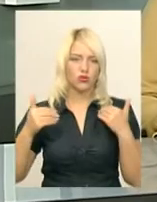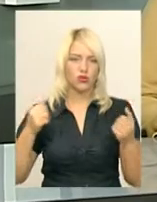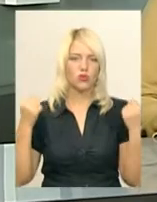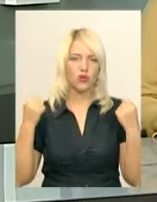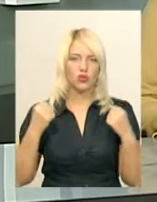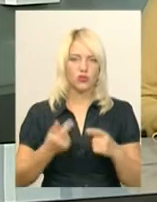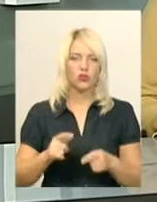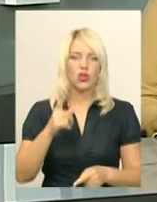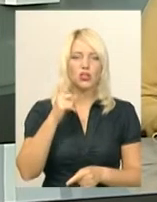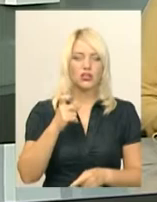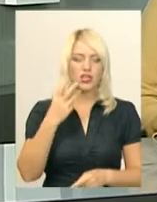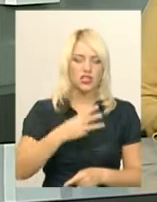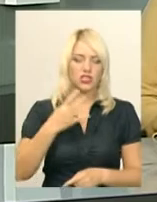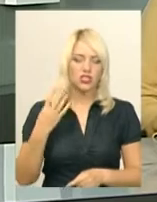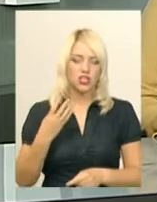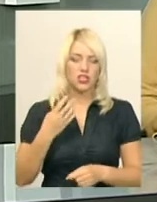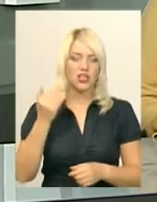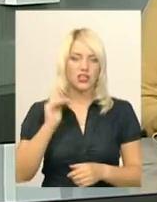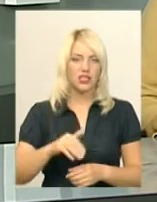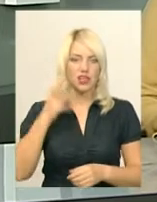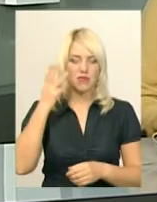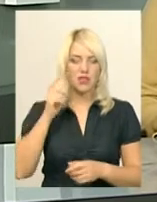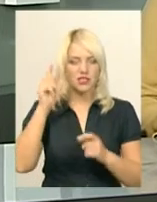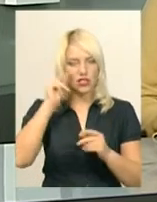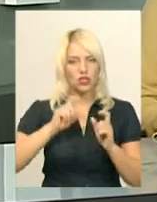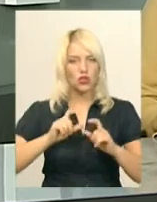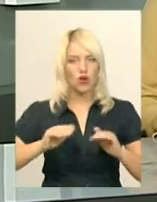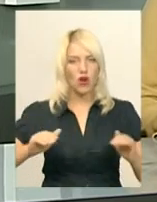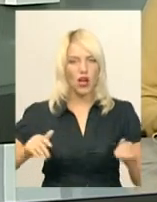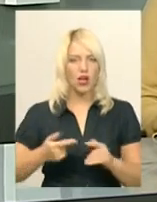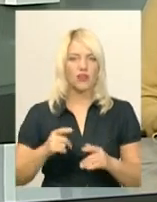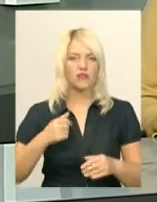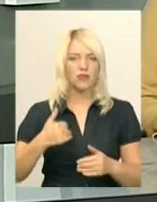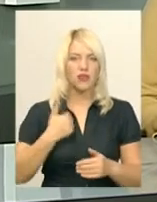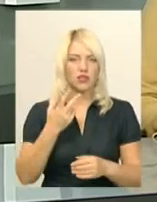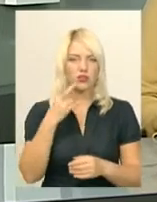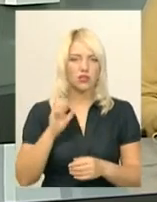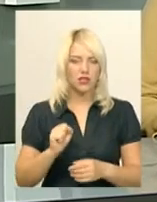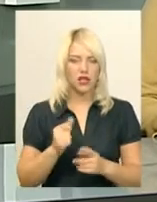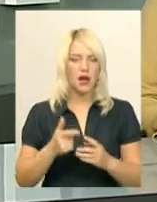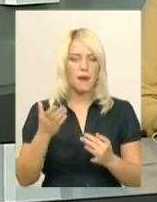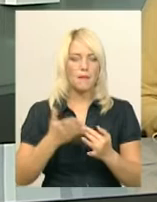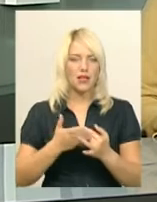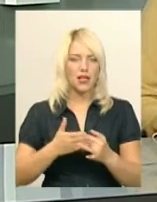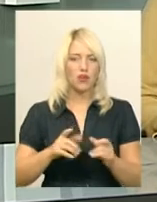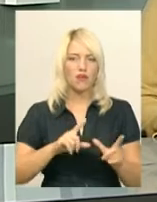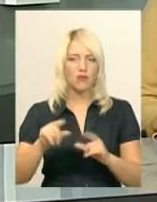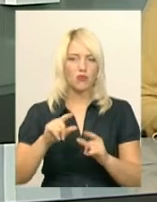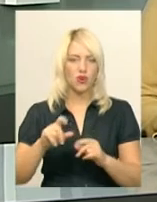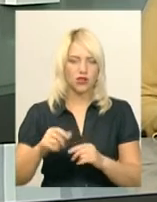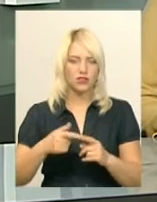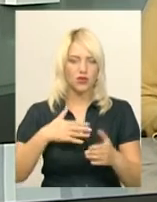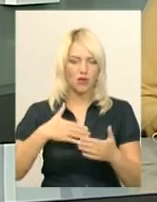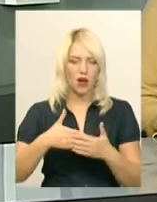34 тисячі хмельницьких школярів претендують на пільговий проїзд у громадському транспорті. Сьогодні проєкт рішення про його